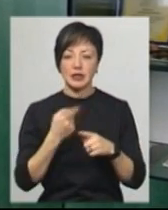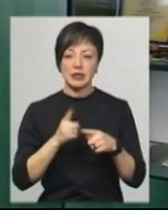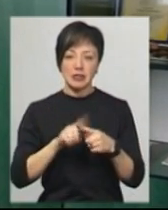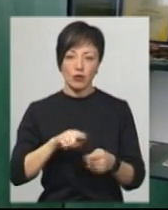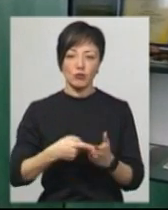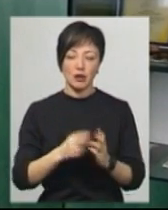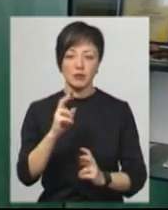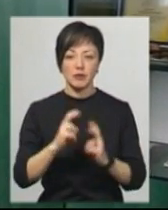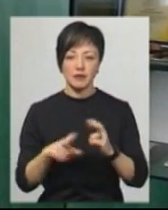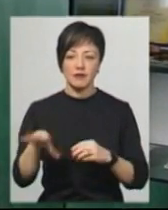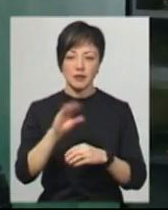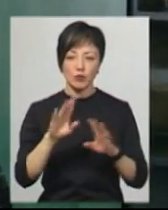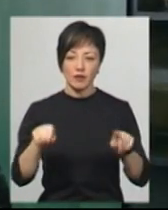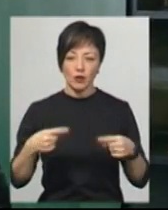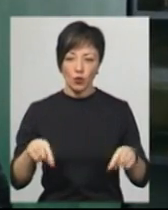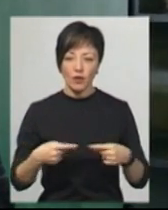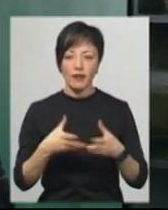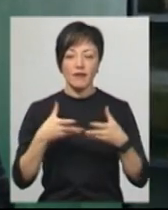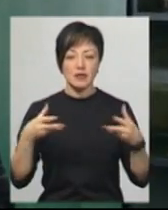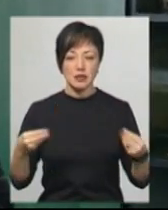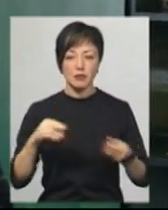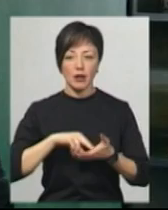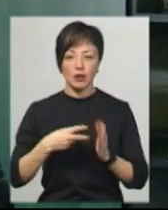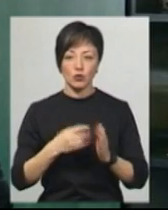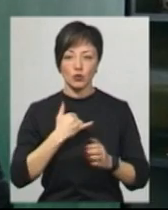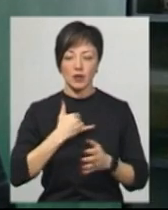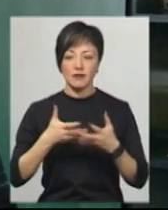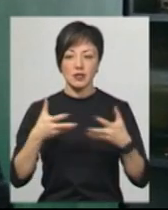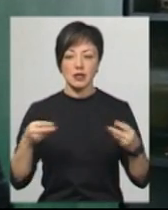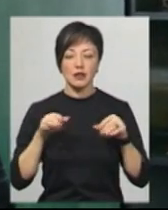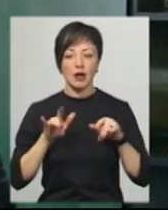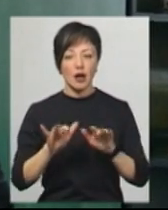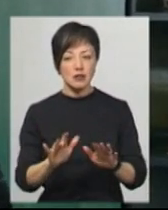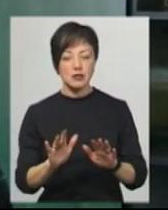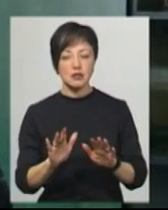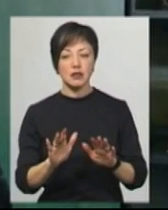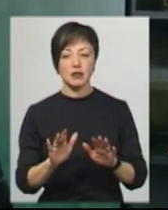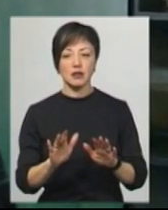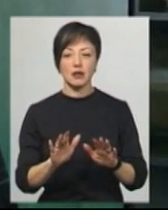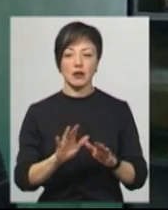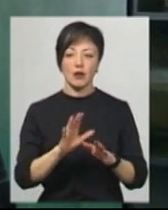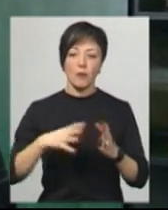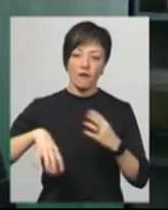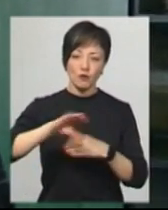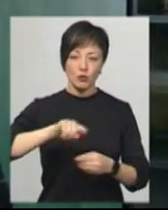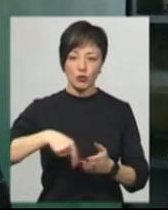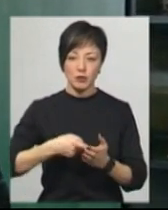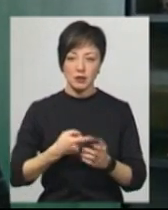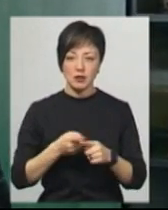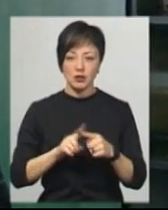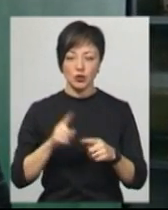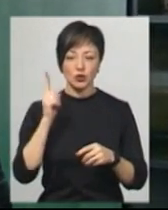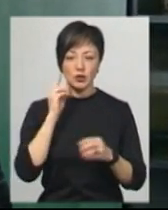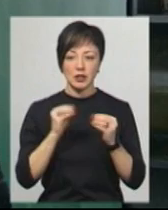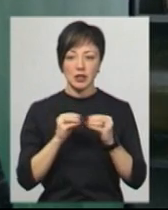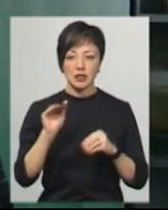комунальне підприємство все буде відновлюватись. На весні планується в нас така весняна акція, вона взагалі буде по всьому місту, це можливо, що чули